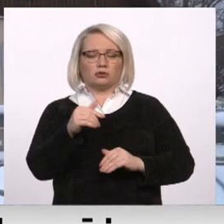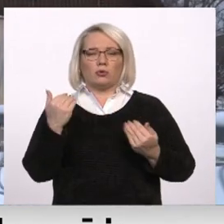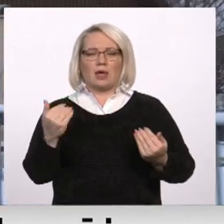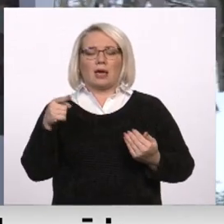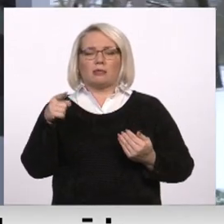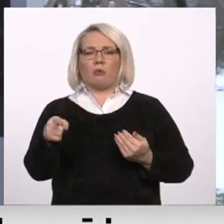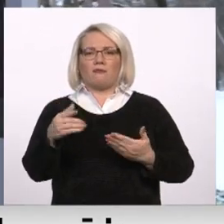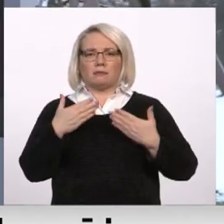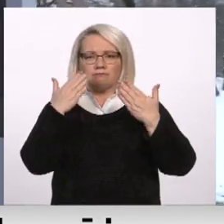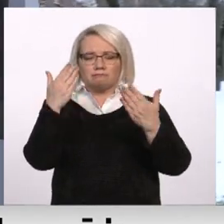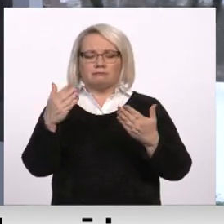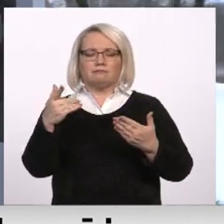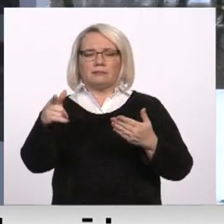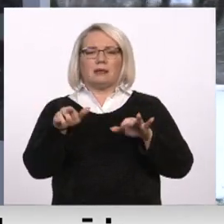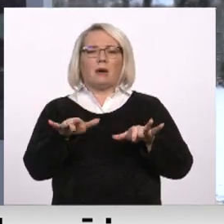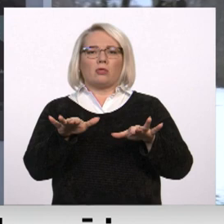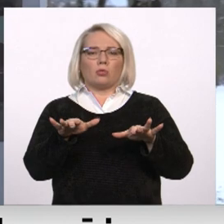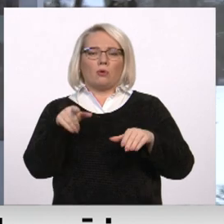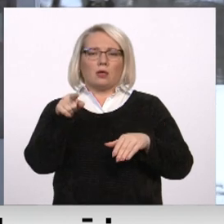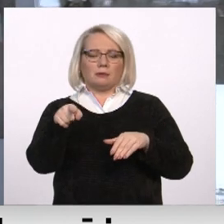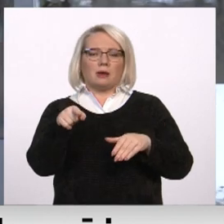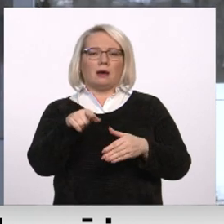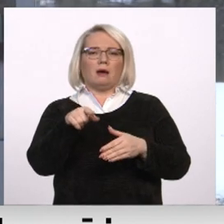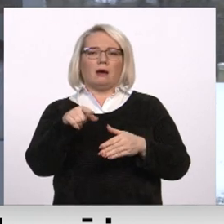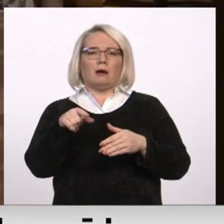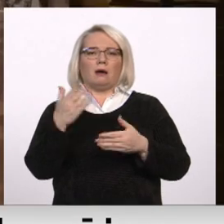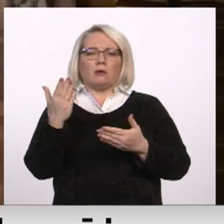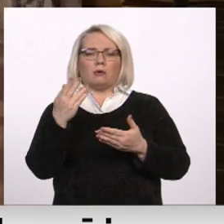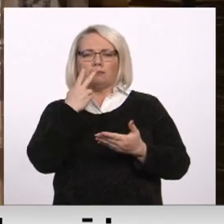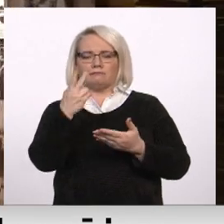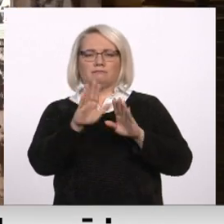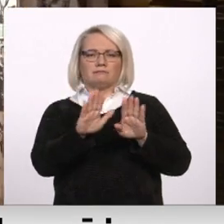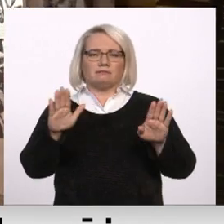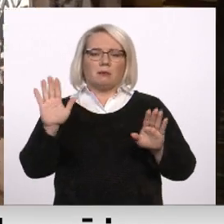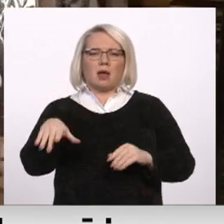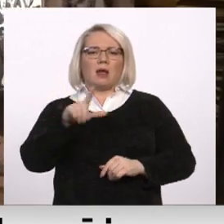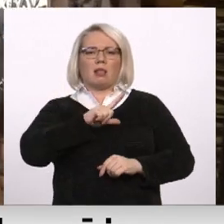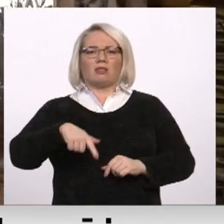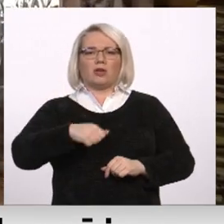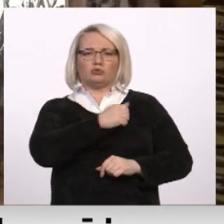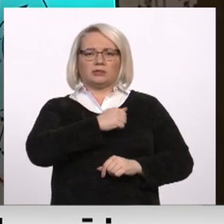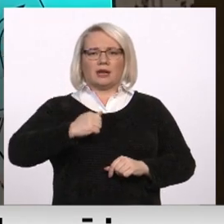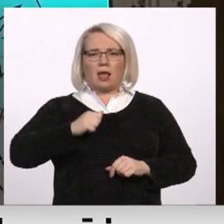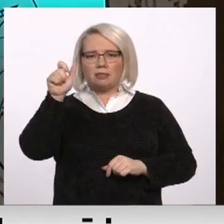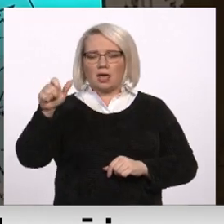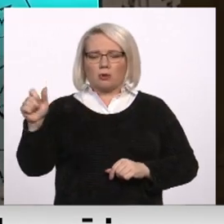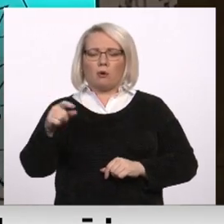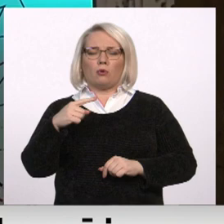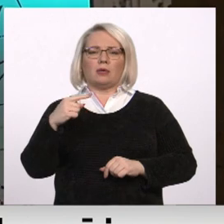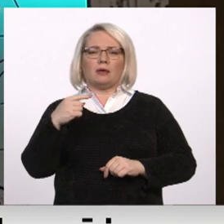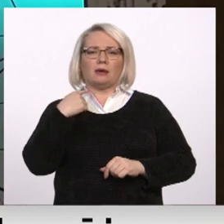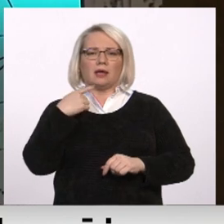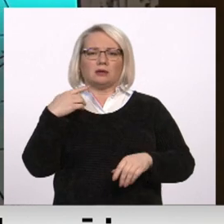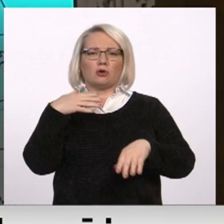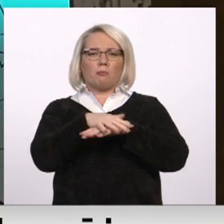digitālajā stendā Tīnūžos pie kultūras mantojuma centra, kur apskatām ekspozīciju par latviešu strālniekiem un Rīgas operāciju pirmā pasaules